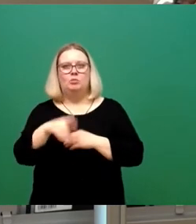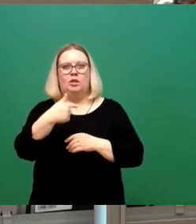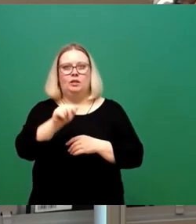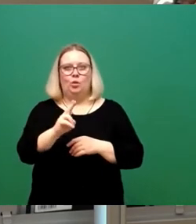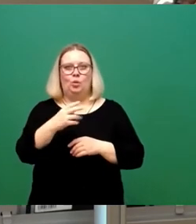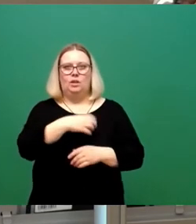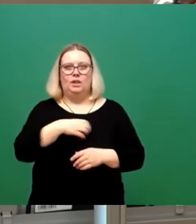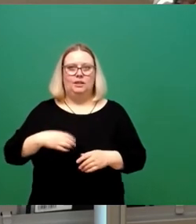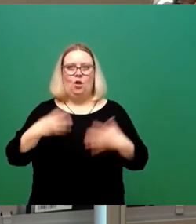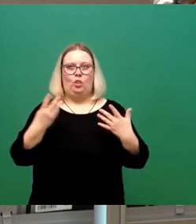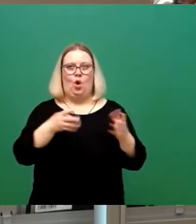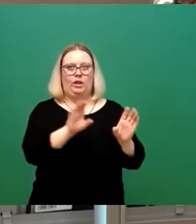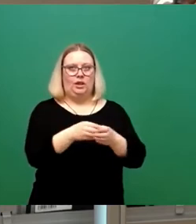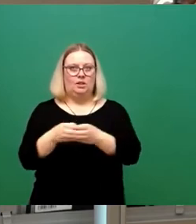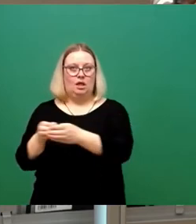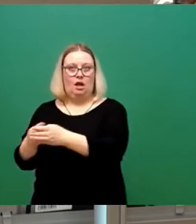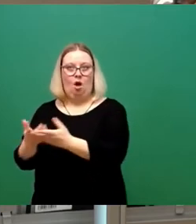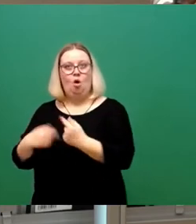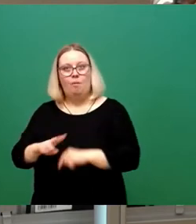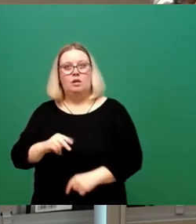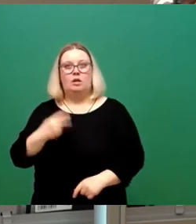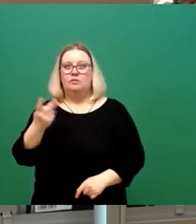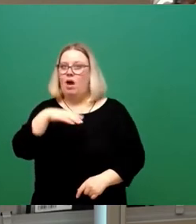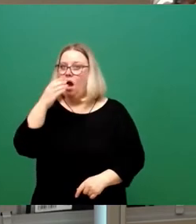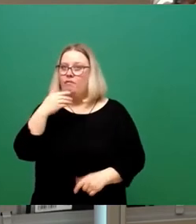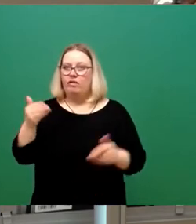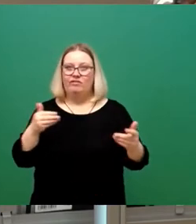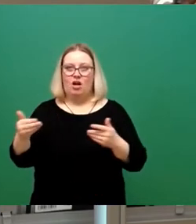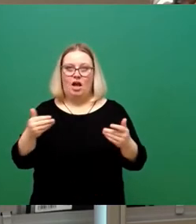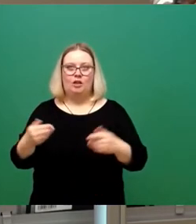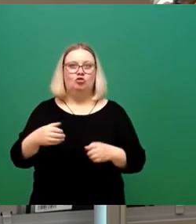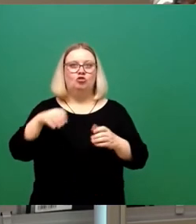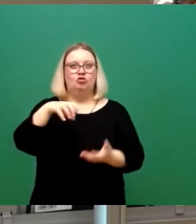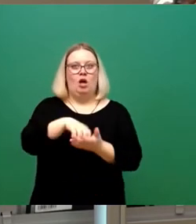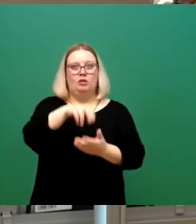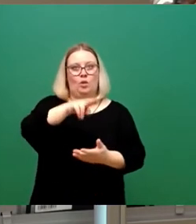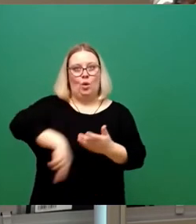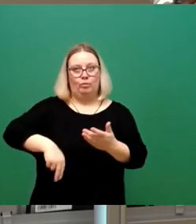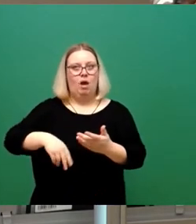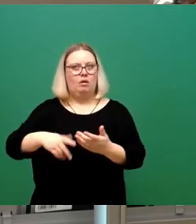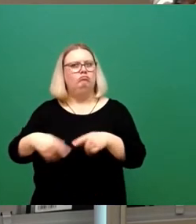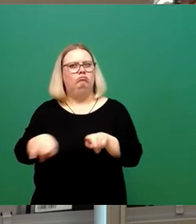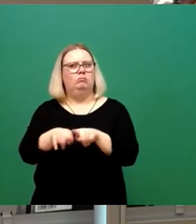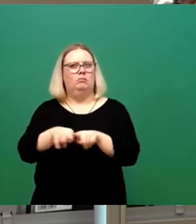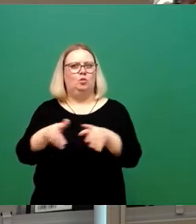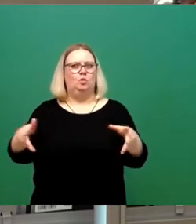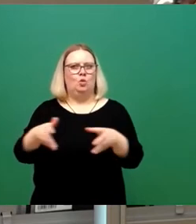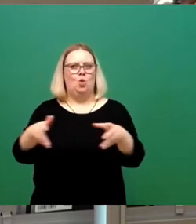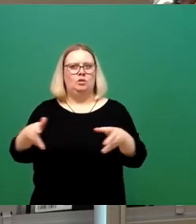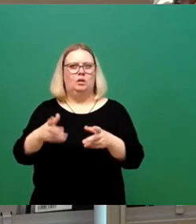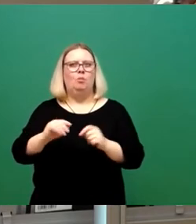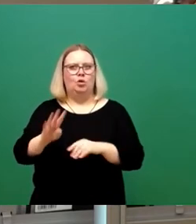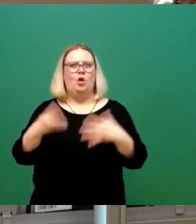Dezernate mittlerweile. Wir können auch einfach zwei Apfelsorten miteinander vergleichen. Stadt Nürnberg, ich glaube, das ist eine sehr vergleichbare Stadt mit Dresden, hat neun